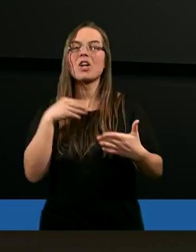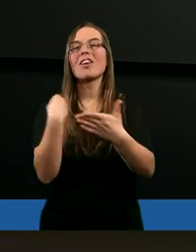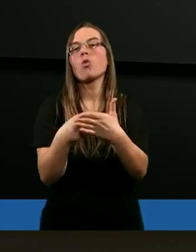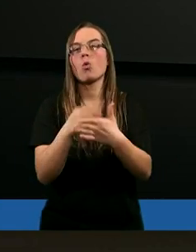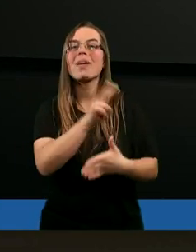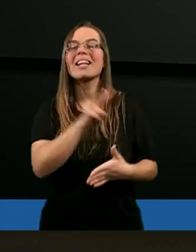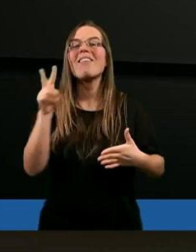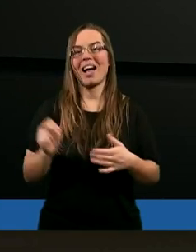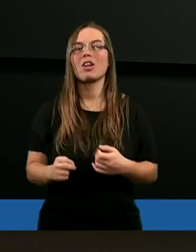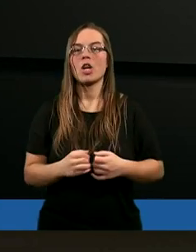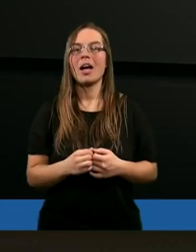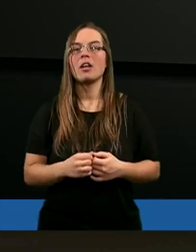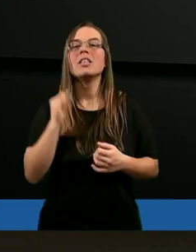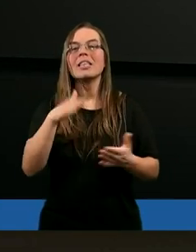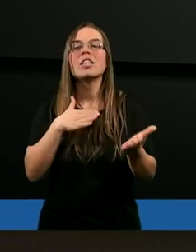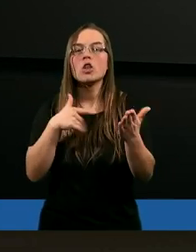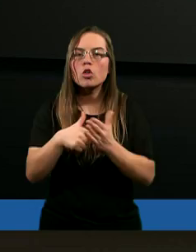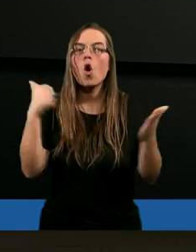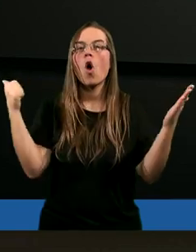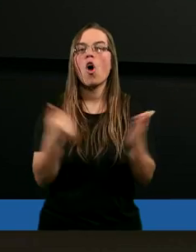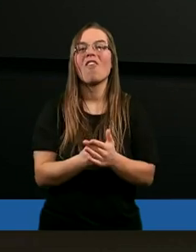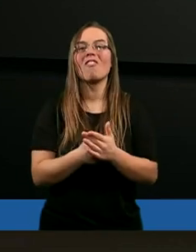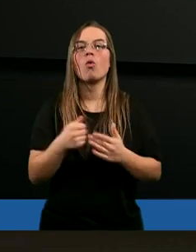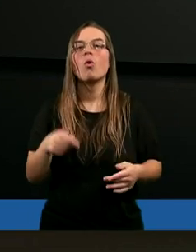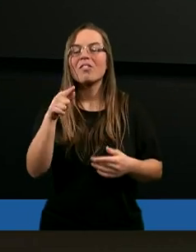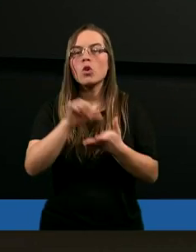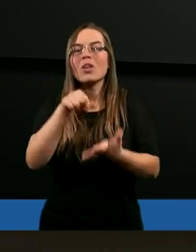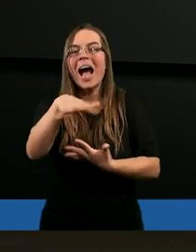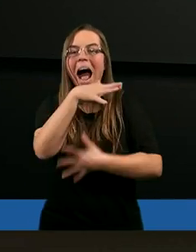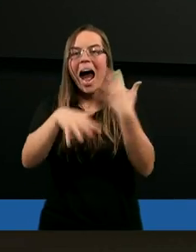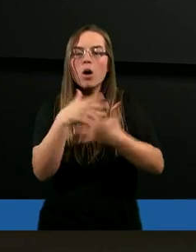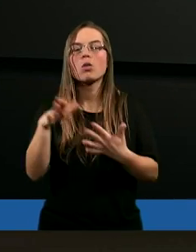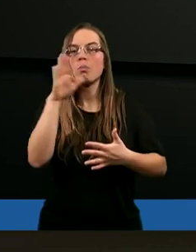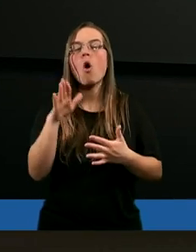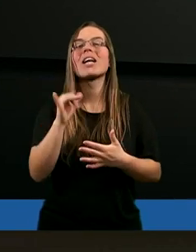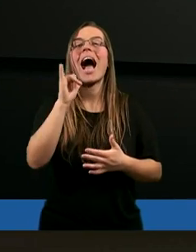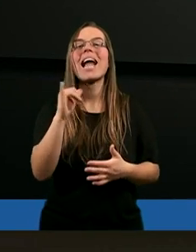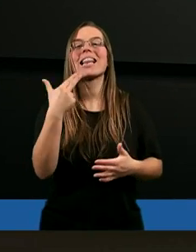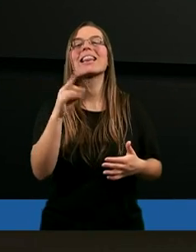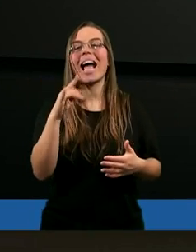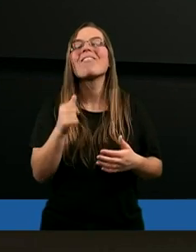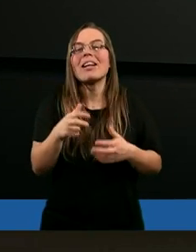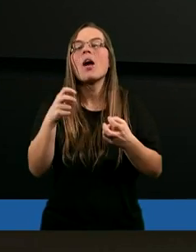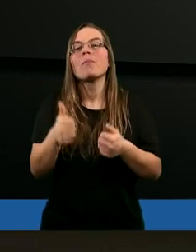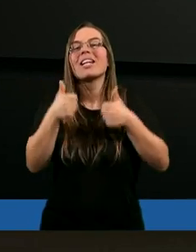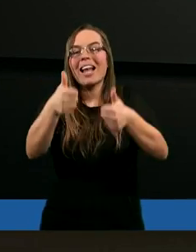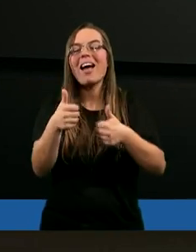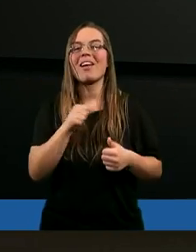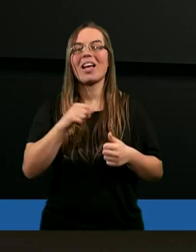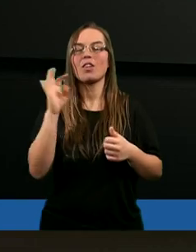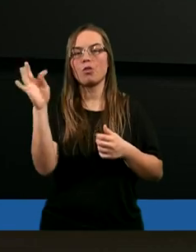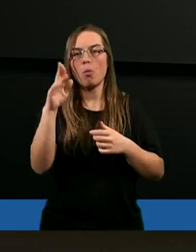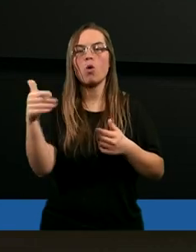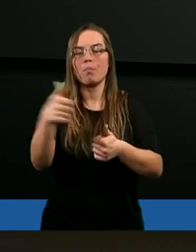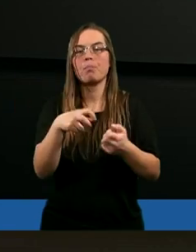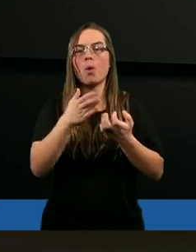wasze. Znowu wśród chaosu Boża interwencja. Ale można by